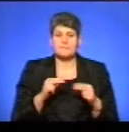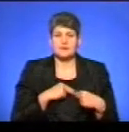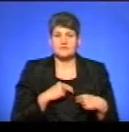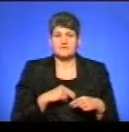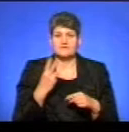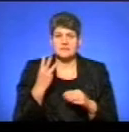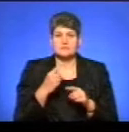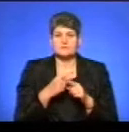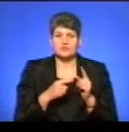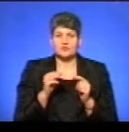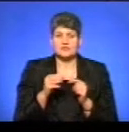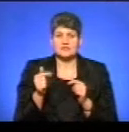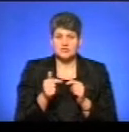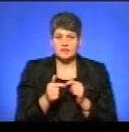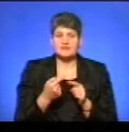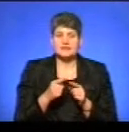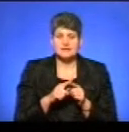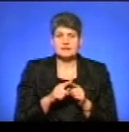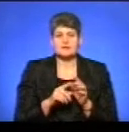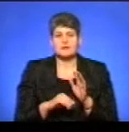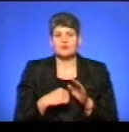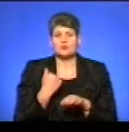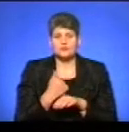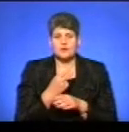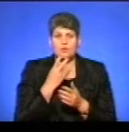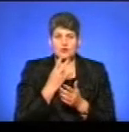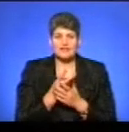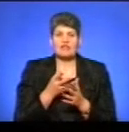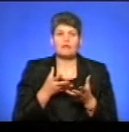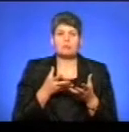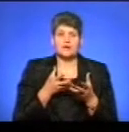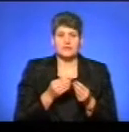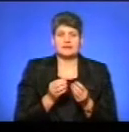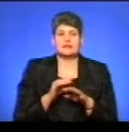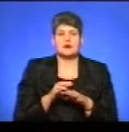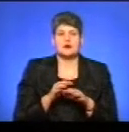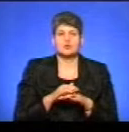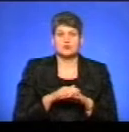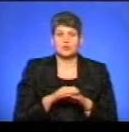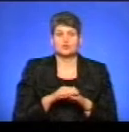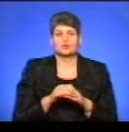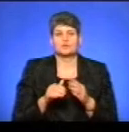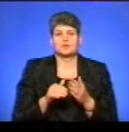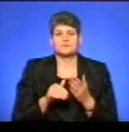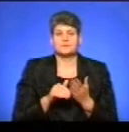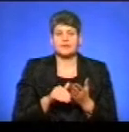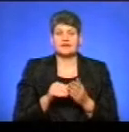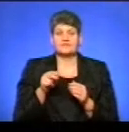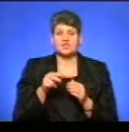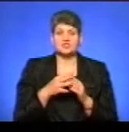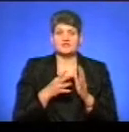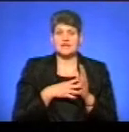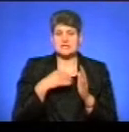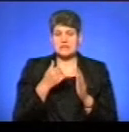тисяч гривень. І таким чином це основні показники, які впливали на розрахунок освітньої субвенції. На 2019 рік,